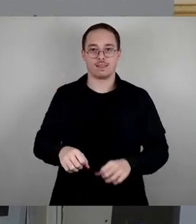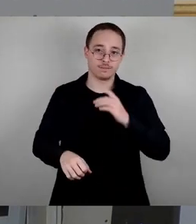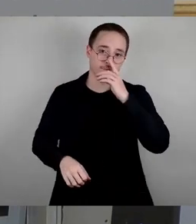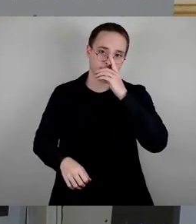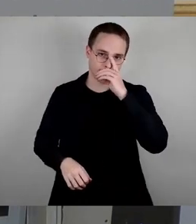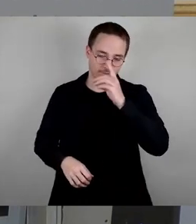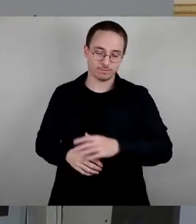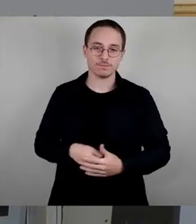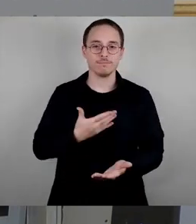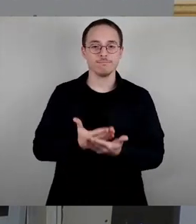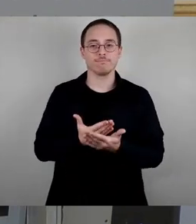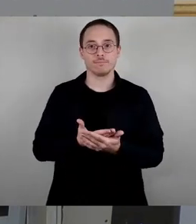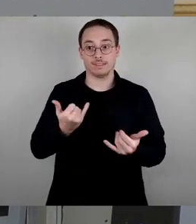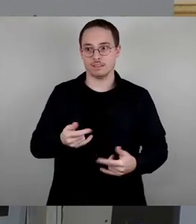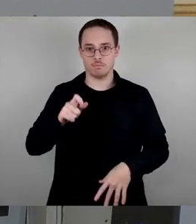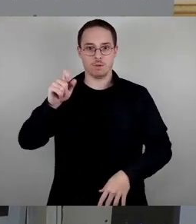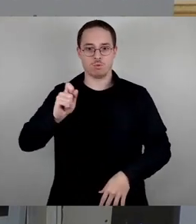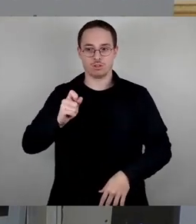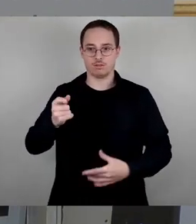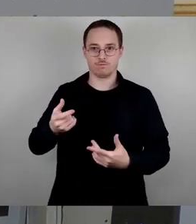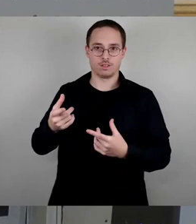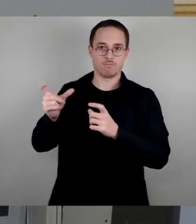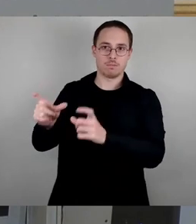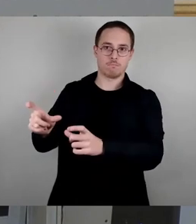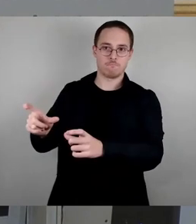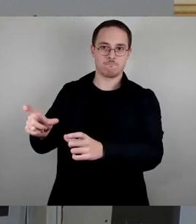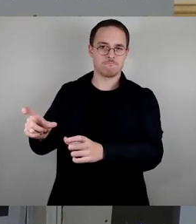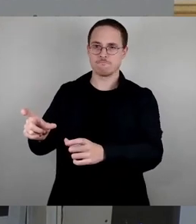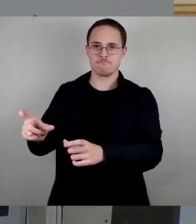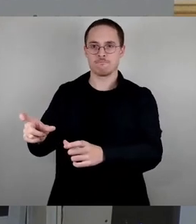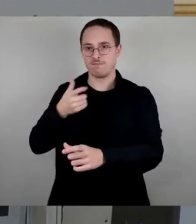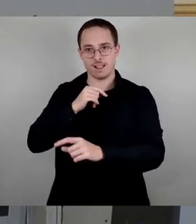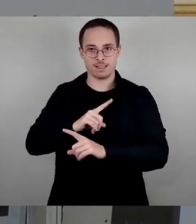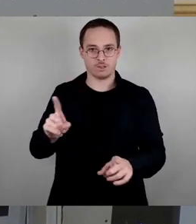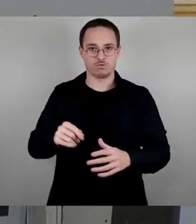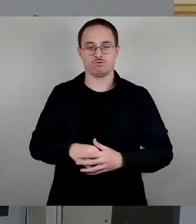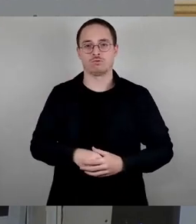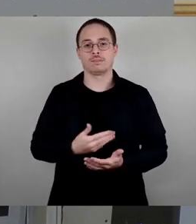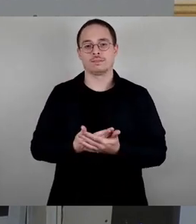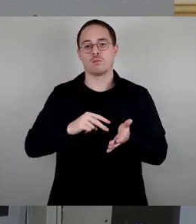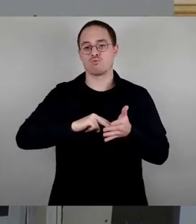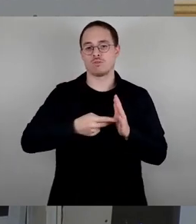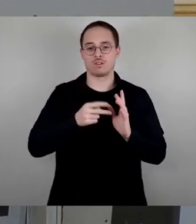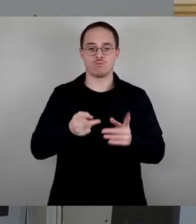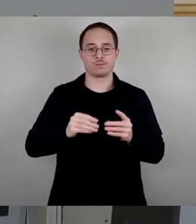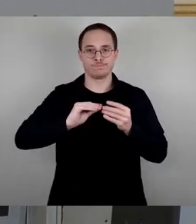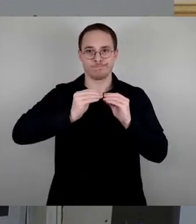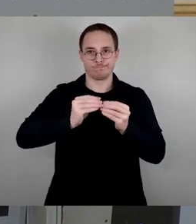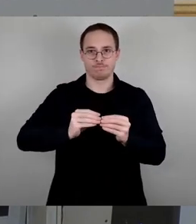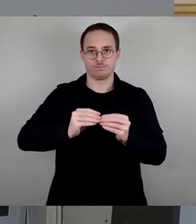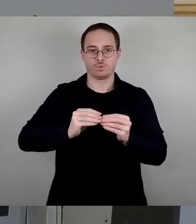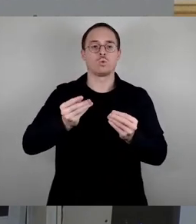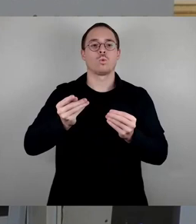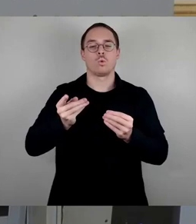sozusagen auch auf politischer Ebene die Stellschrauben richtig gedreht werden. Deswegen möchte ich auch nochmal sagen,